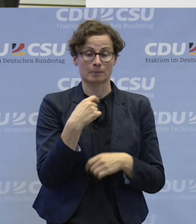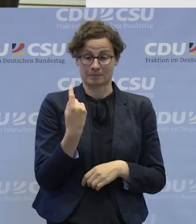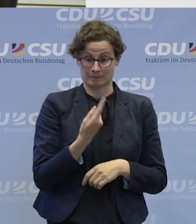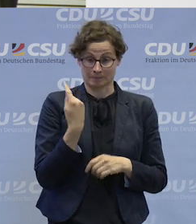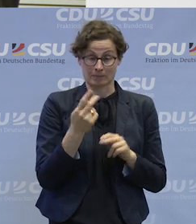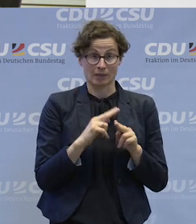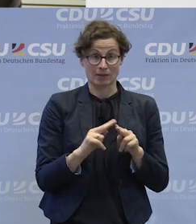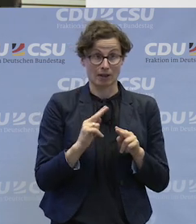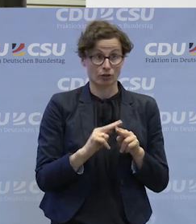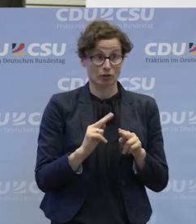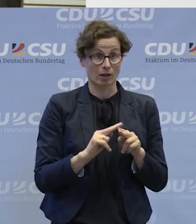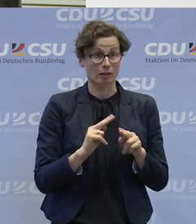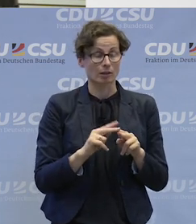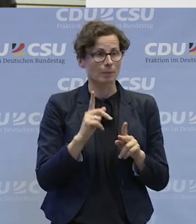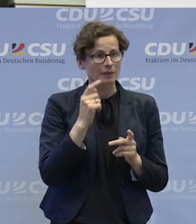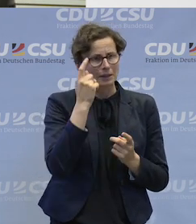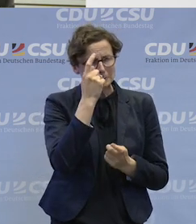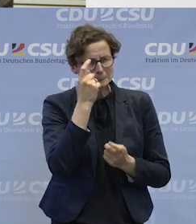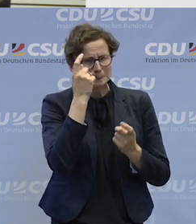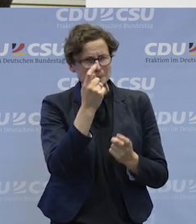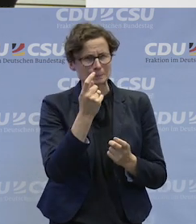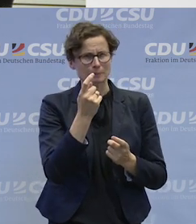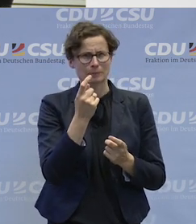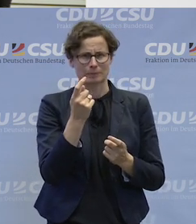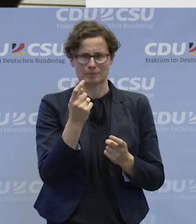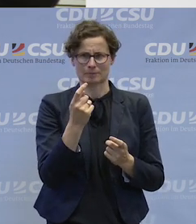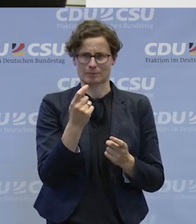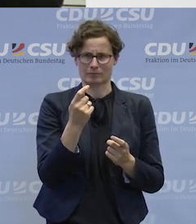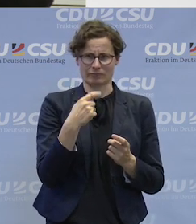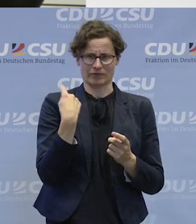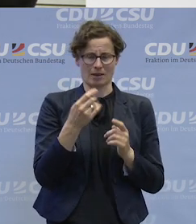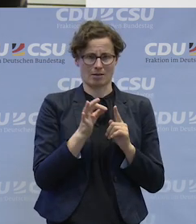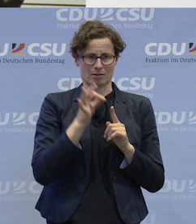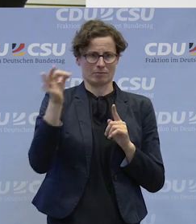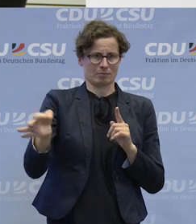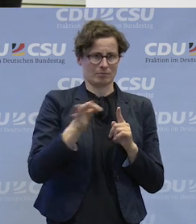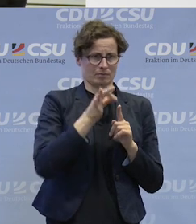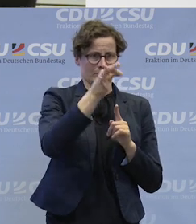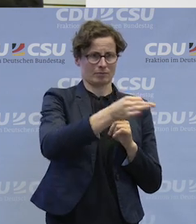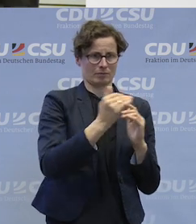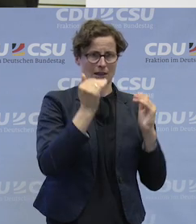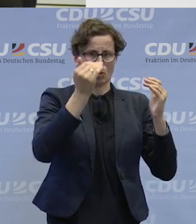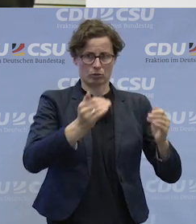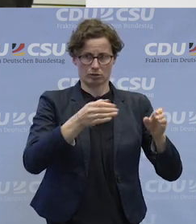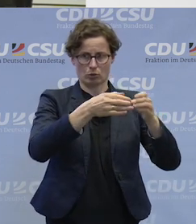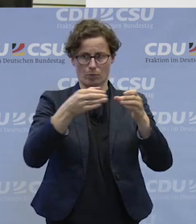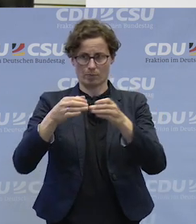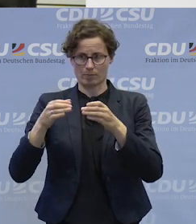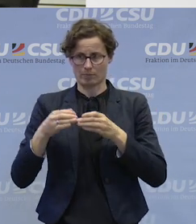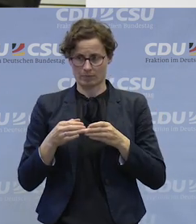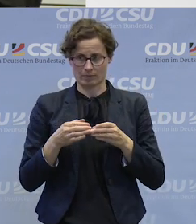in der Werkstatt das Rätsel, wir sind hier mehrere Außengruppen. Also wir haben sehr viele Außengruppen.